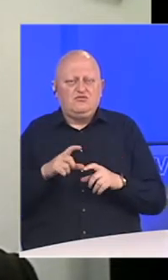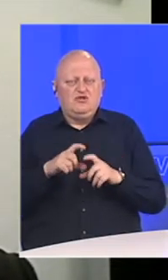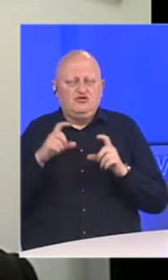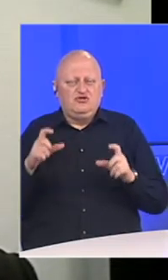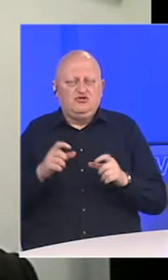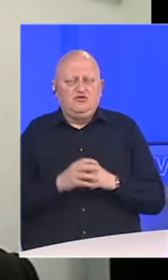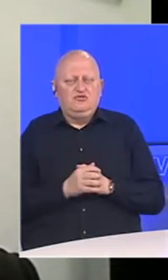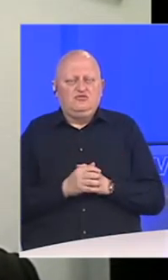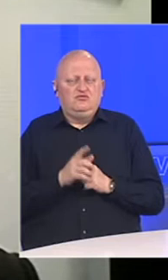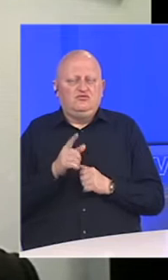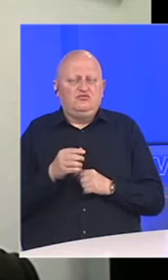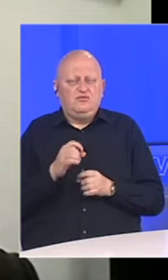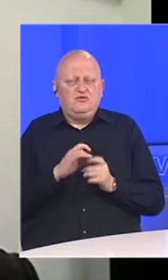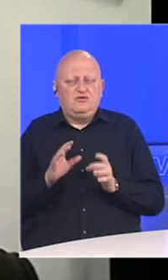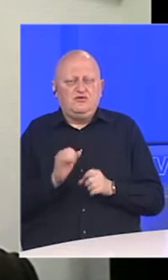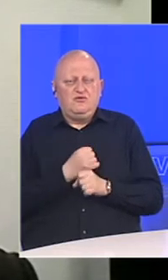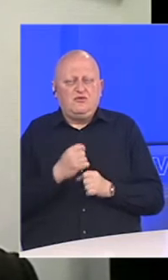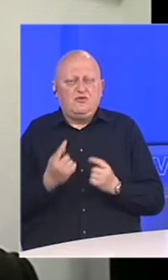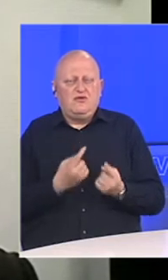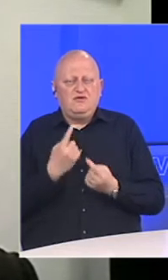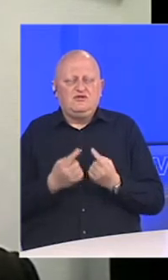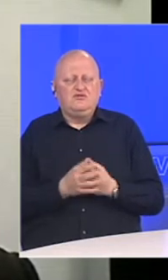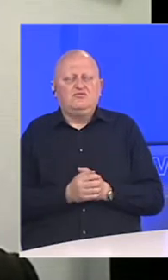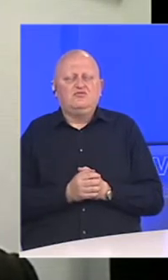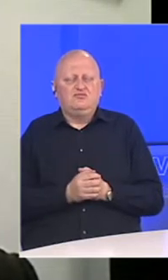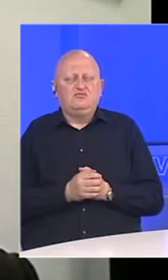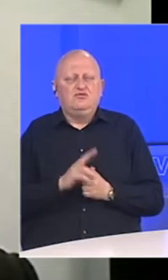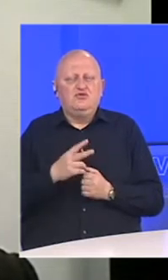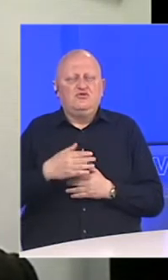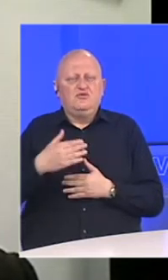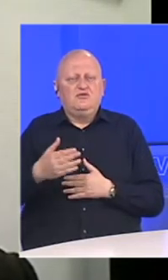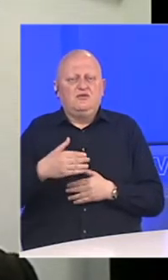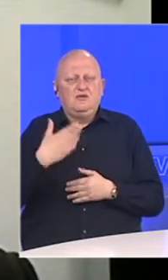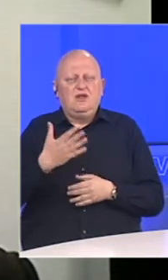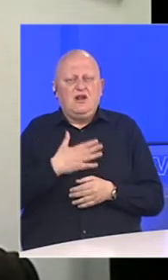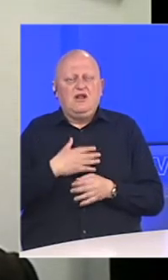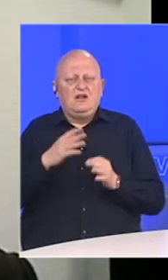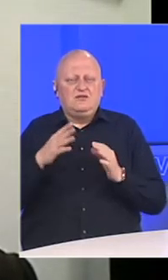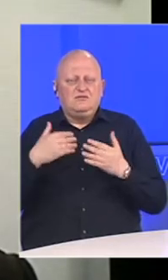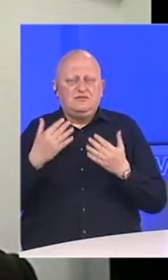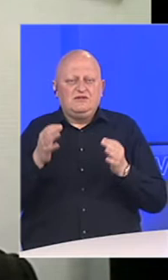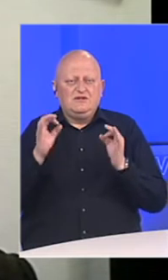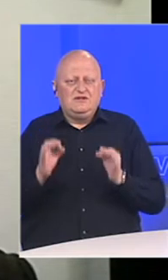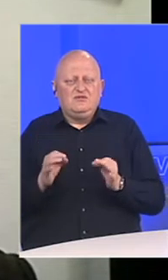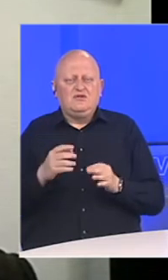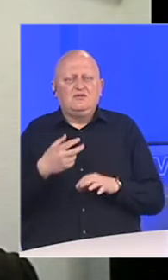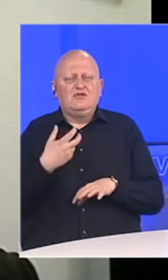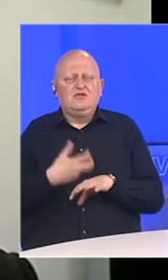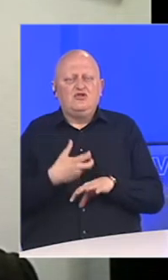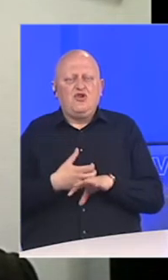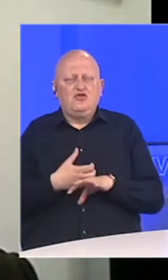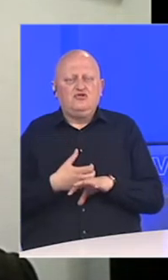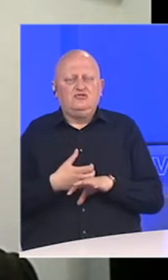domu i to je vrlo brzo popravilo situaciju, ali i s druge strane dalo nama neku sigurnost da u stvari lijekar